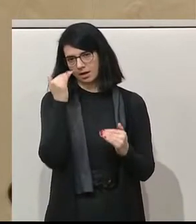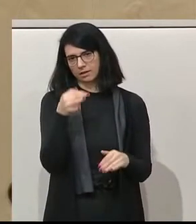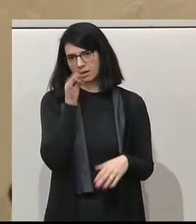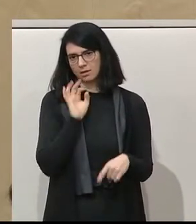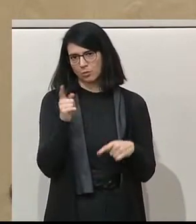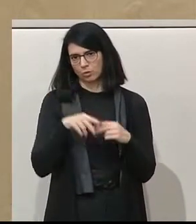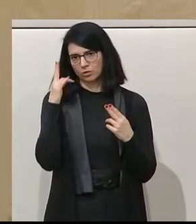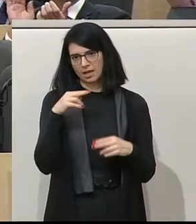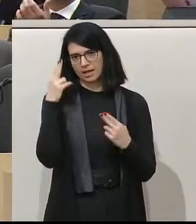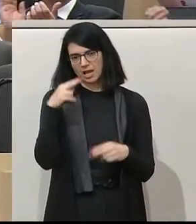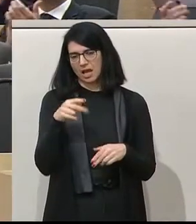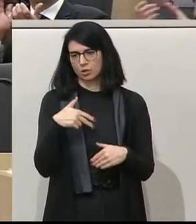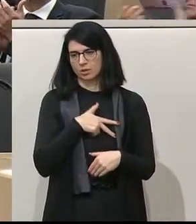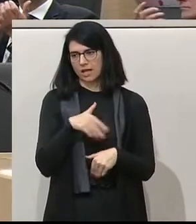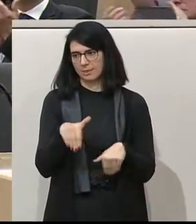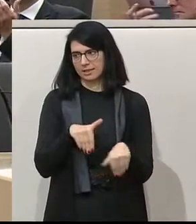Sozialminister.